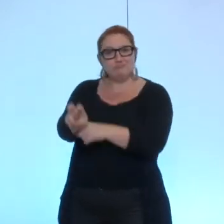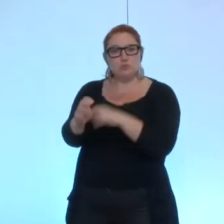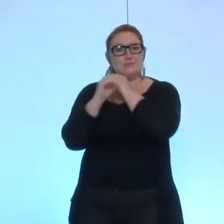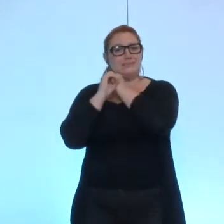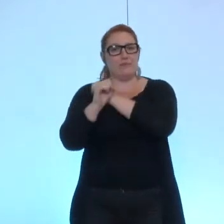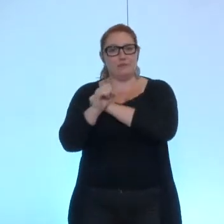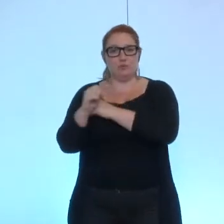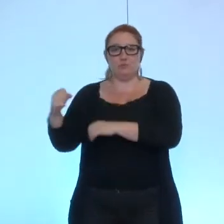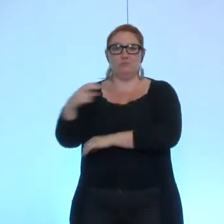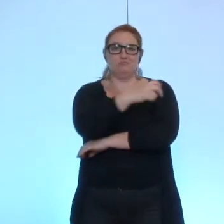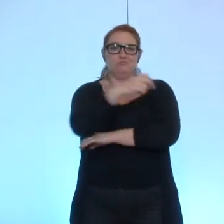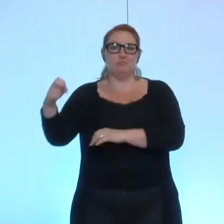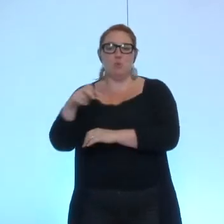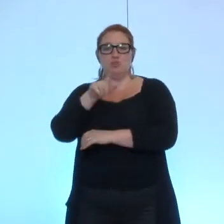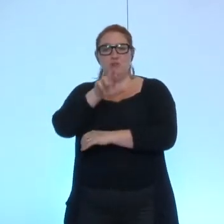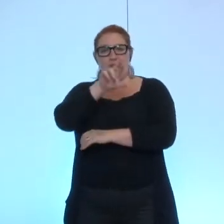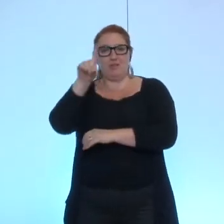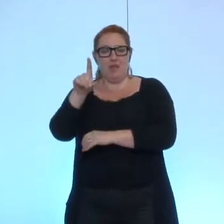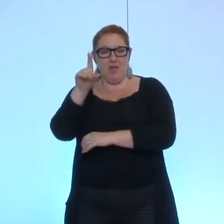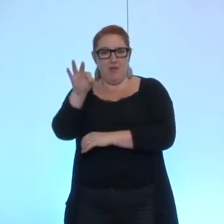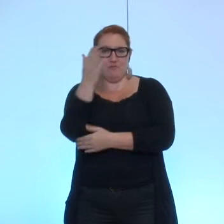pour GRDF dans le parc Albert Michelon